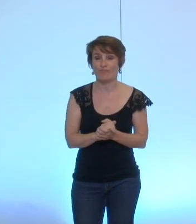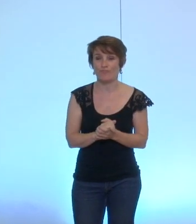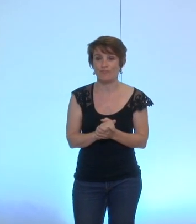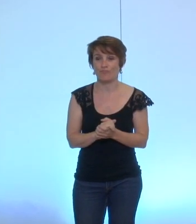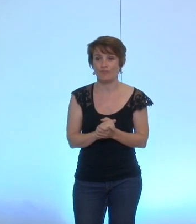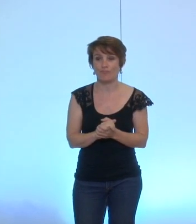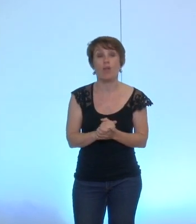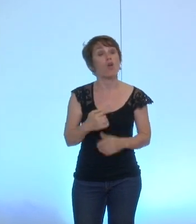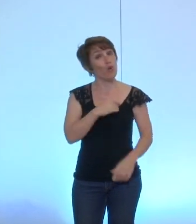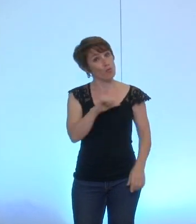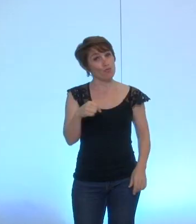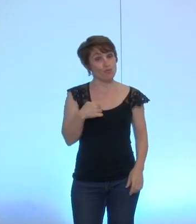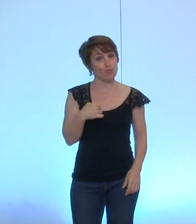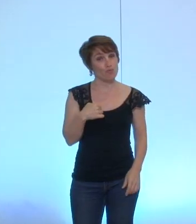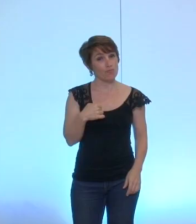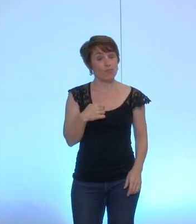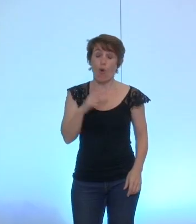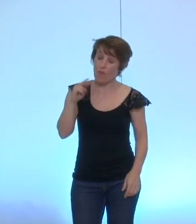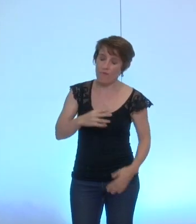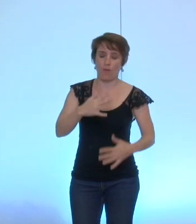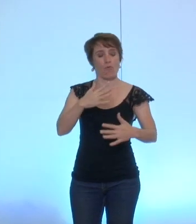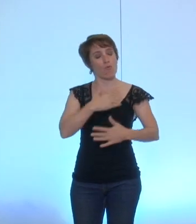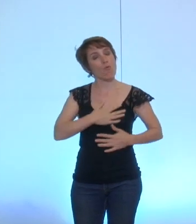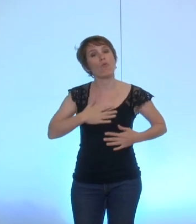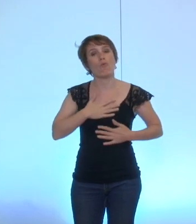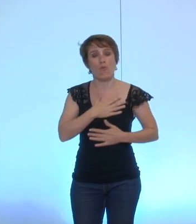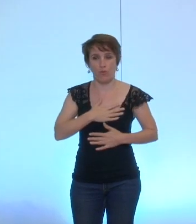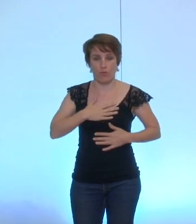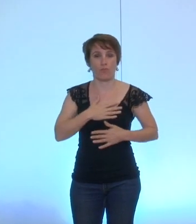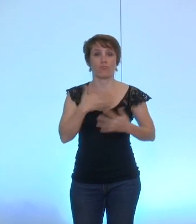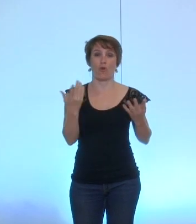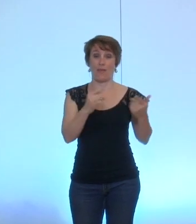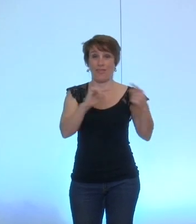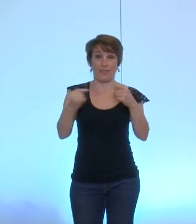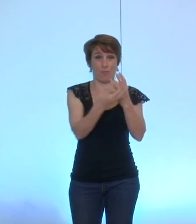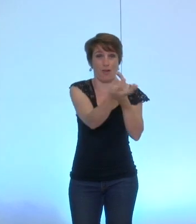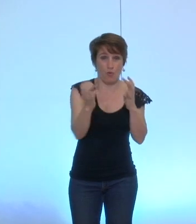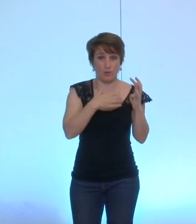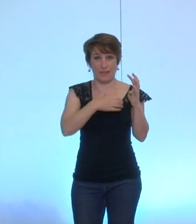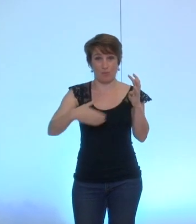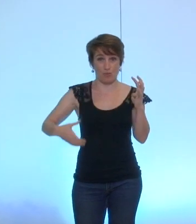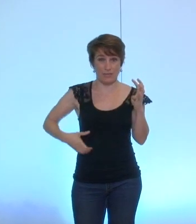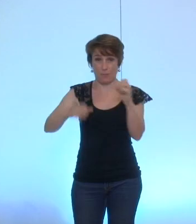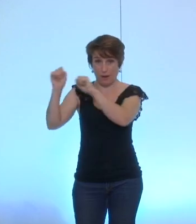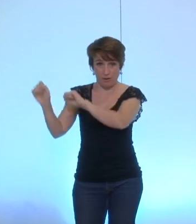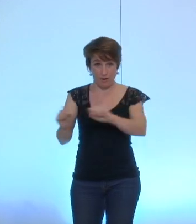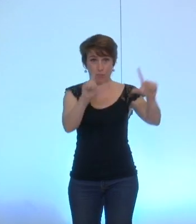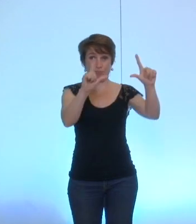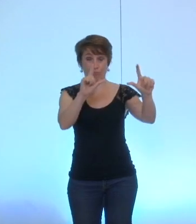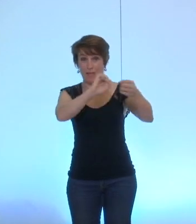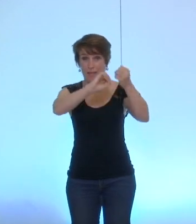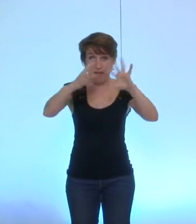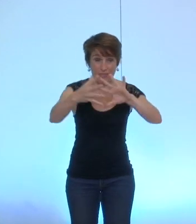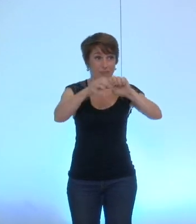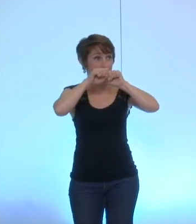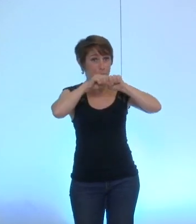nous nous félicitons que la retransmission des conseils municipaux en direct soit donc désormais